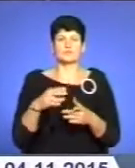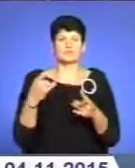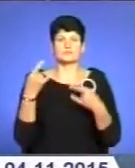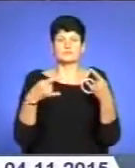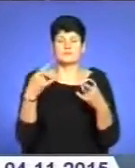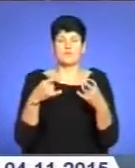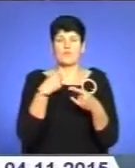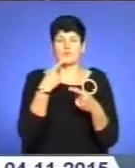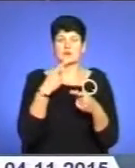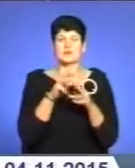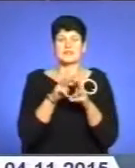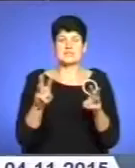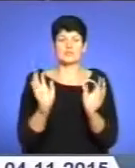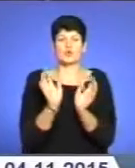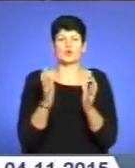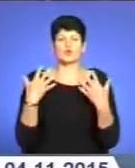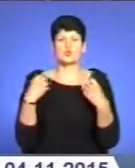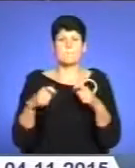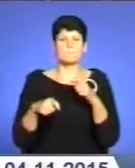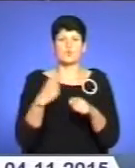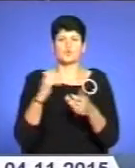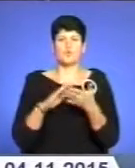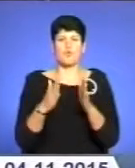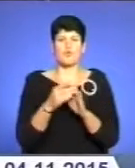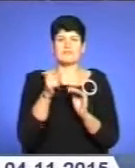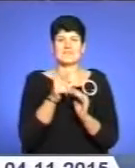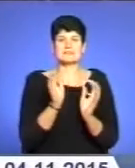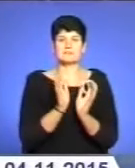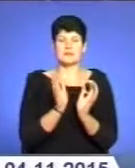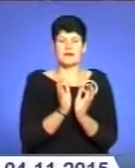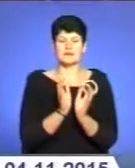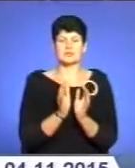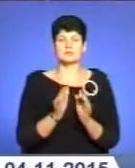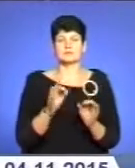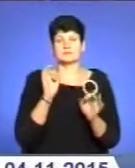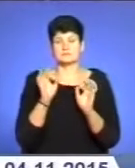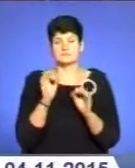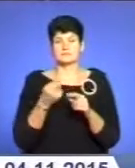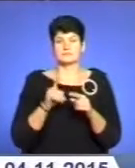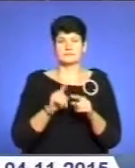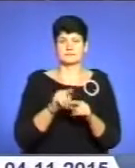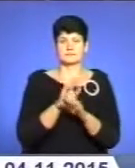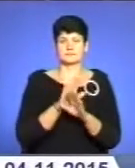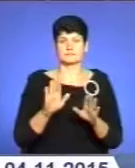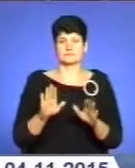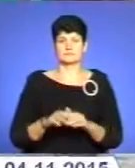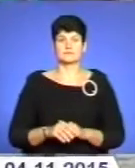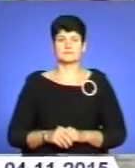повідомили, що Міністерство охорони здоров'я порушило умови її зберігання. Чи безпечна вакцина, дізнавалася Ірина Терлюк.